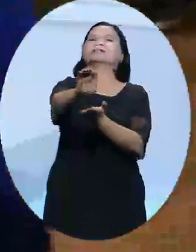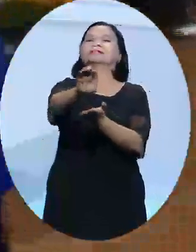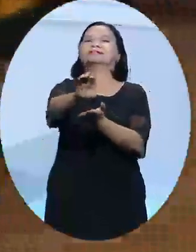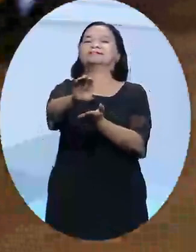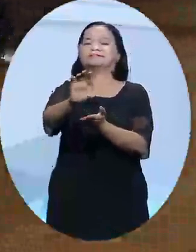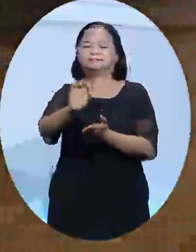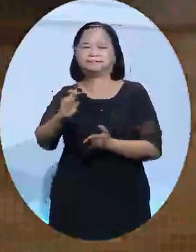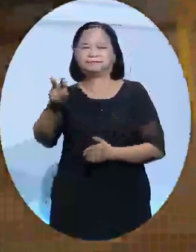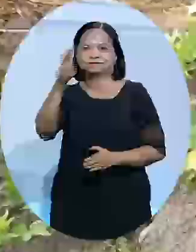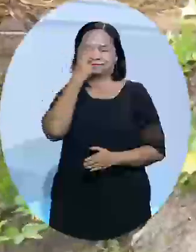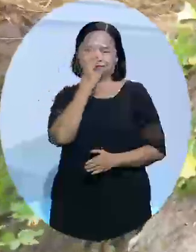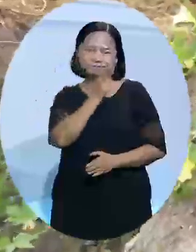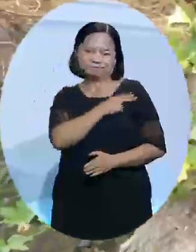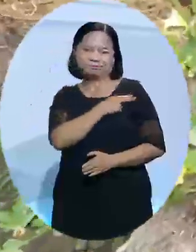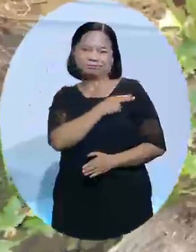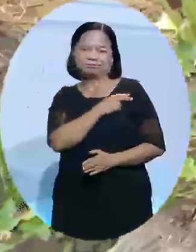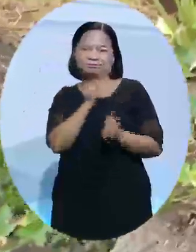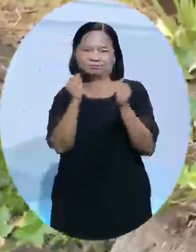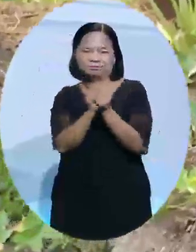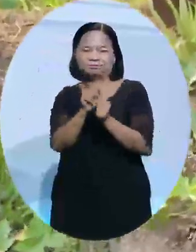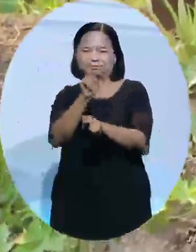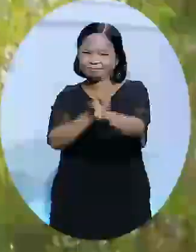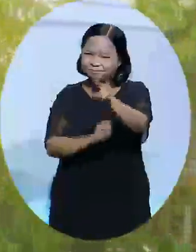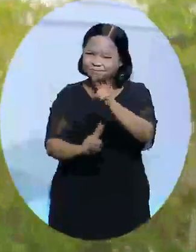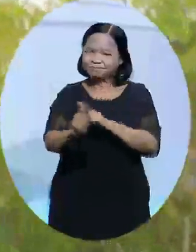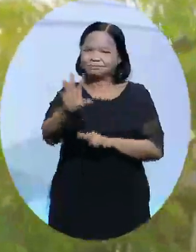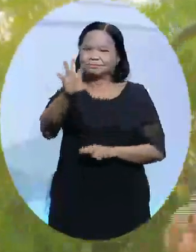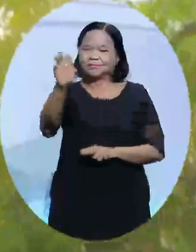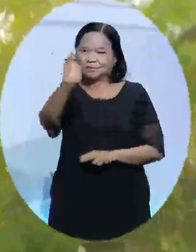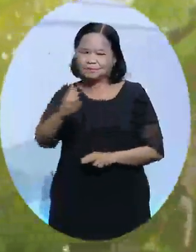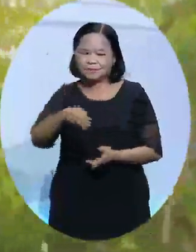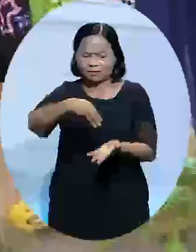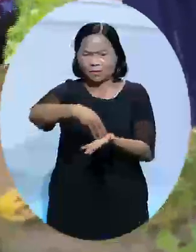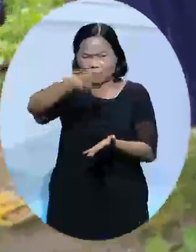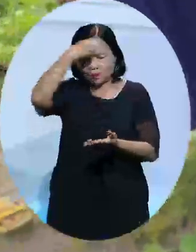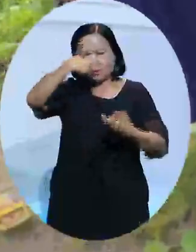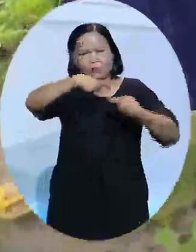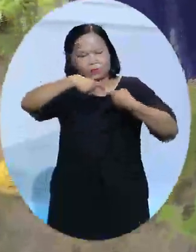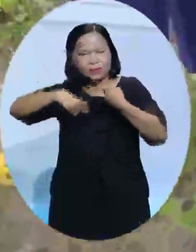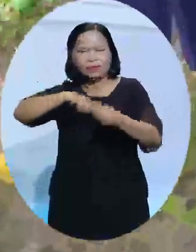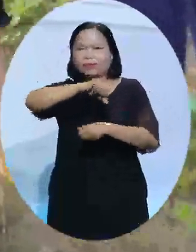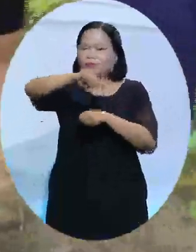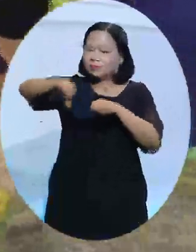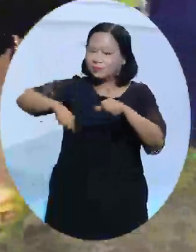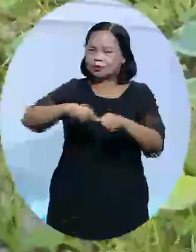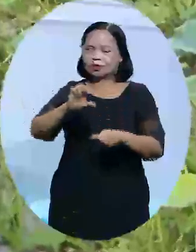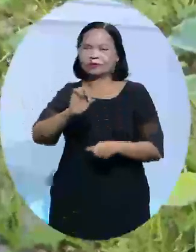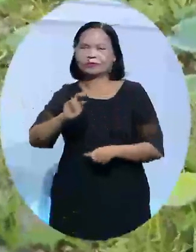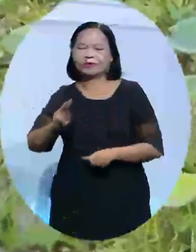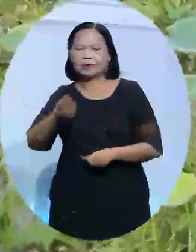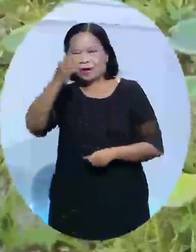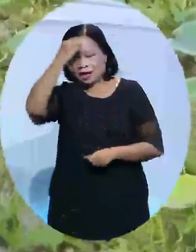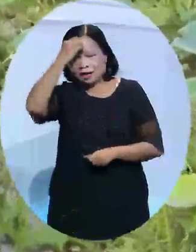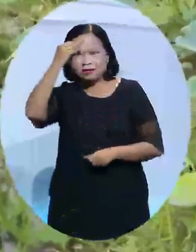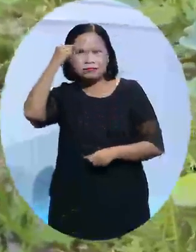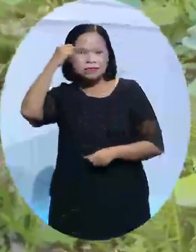là sinh viên Việt Nam sẽ học cùng sinh viên đến từ Pháp, 50% các môn học đều gắn kết với hoạt động thực tế, sinh viên được học từ